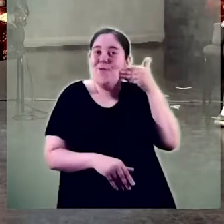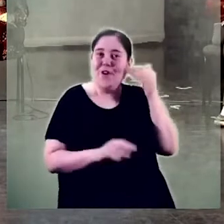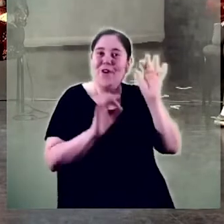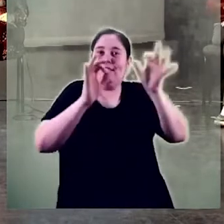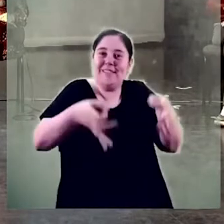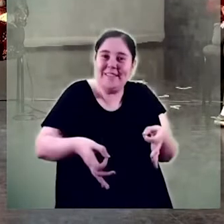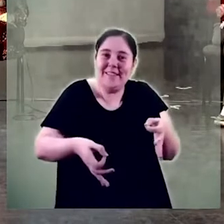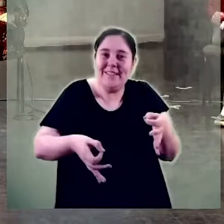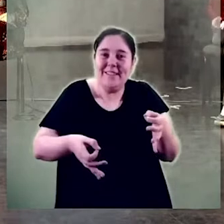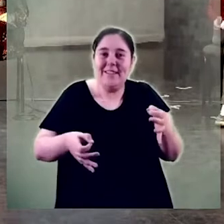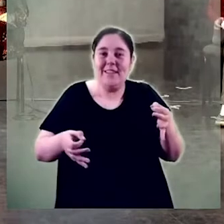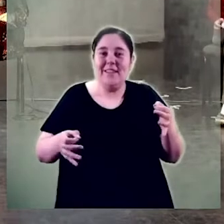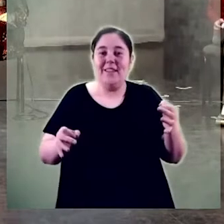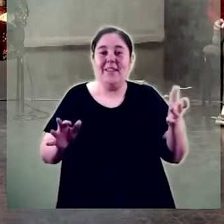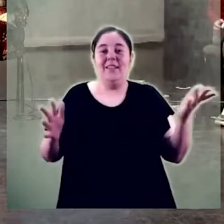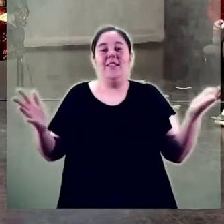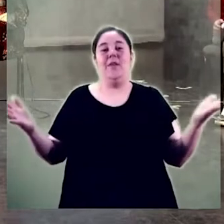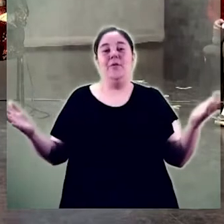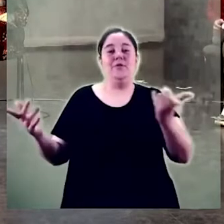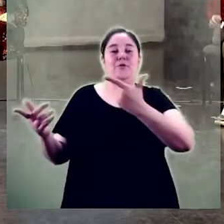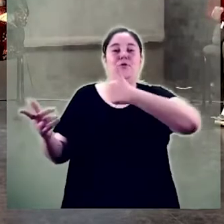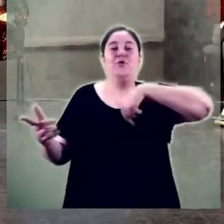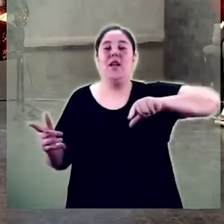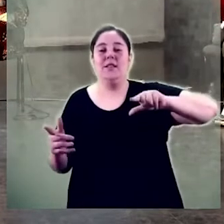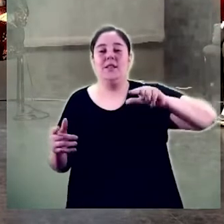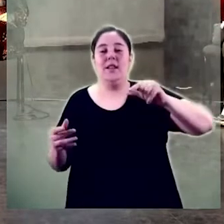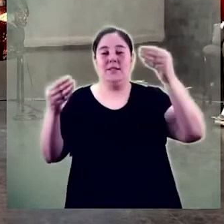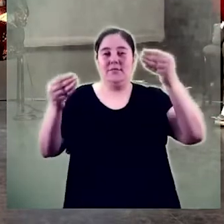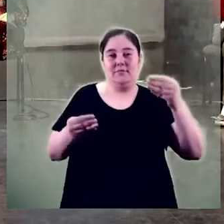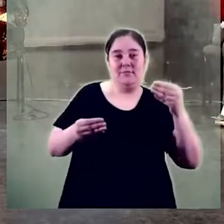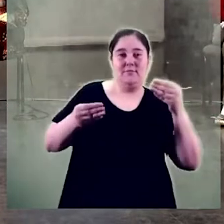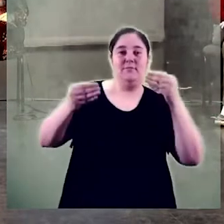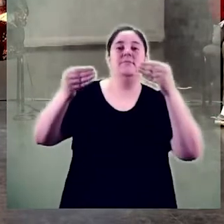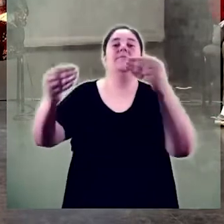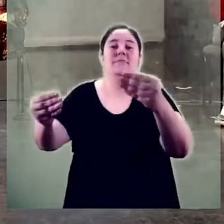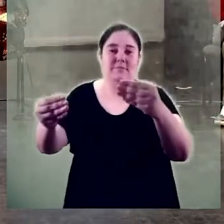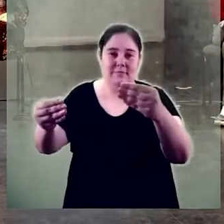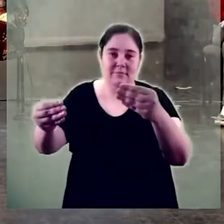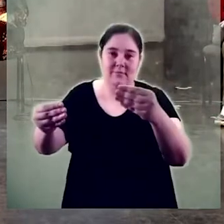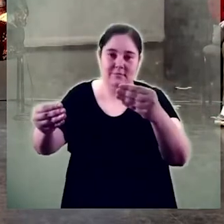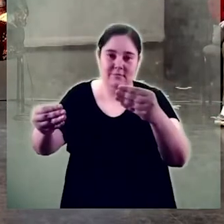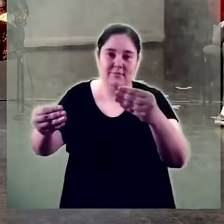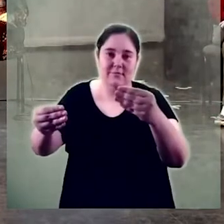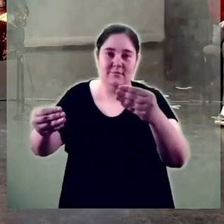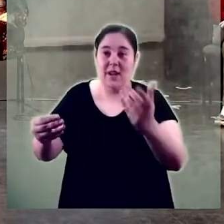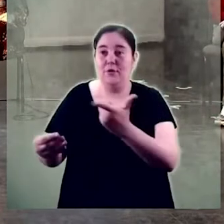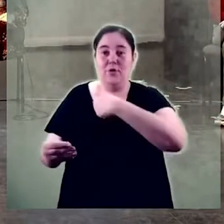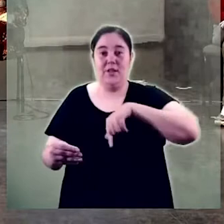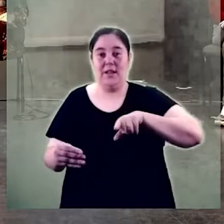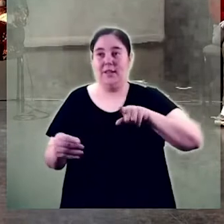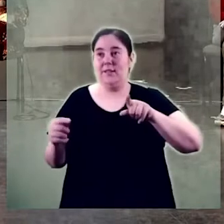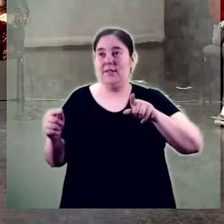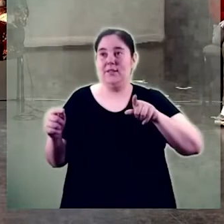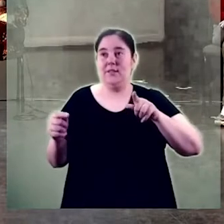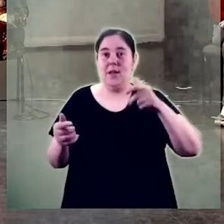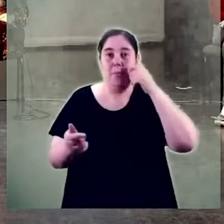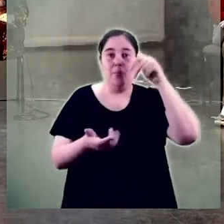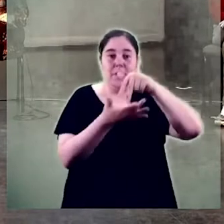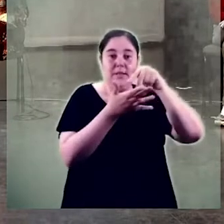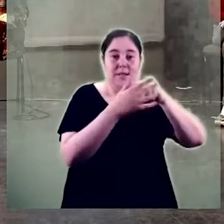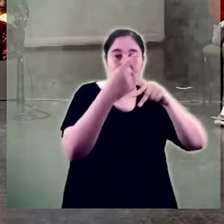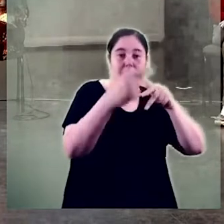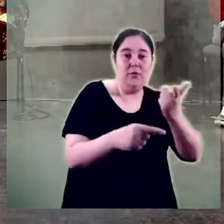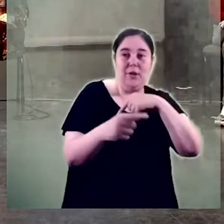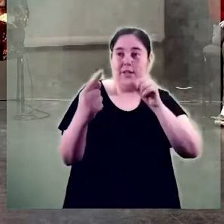us entreguem, la coordinadora, ha... Estem tots els que estem aquí i estem mantenint les